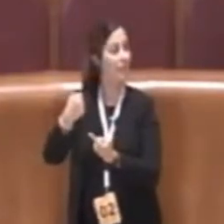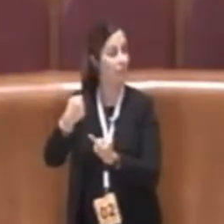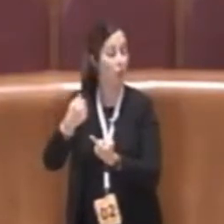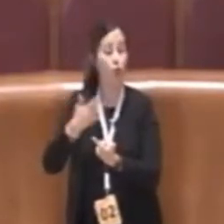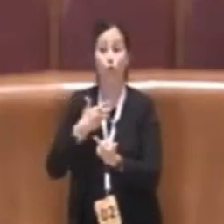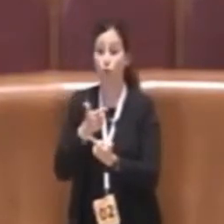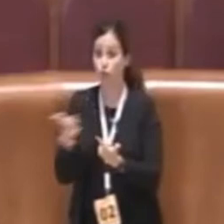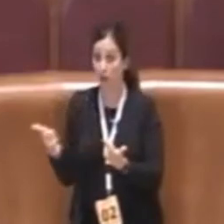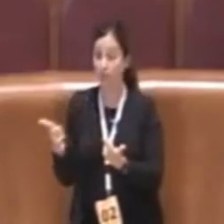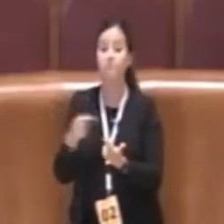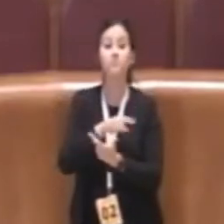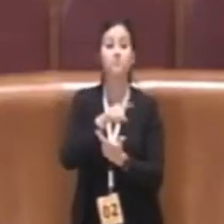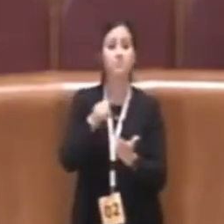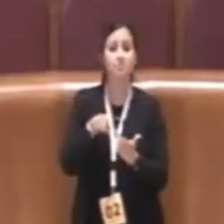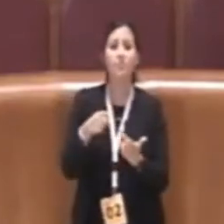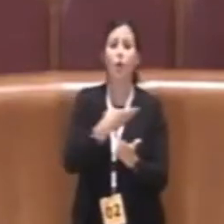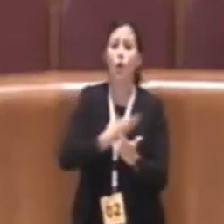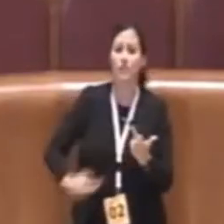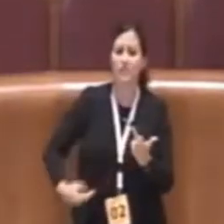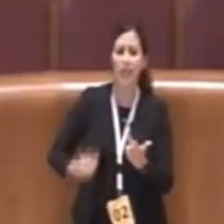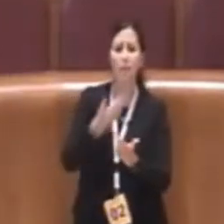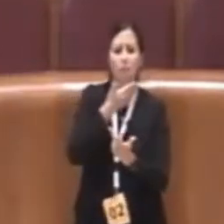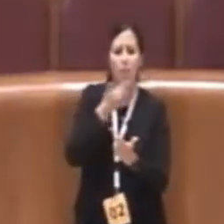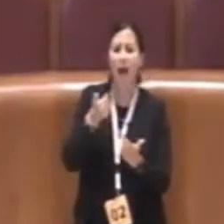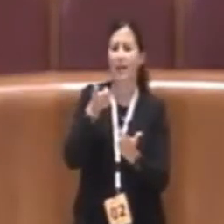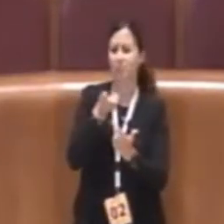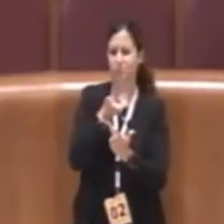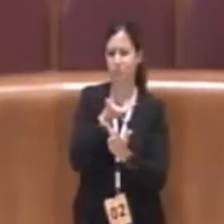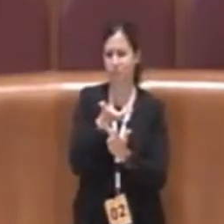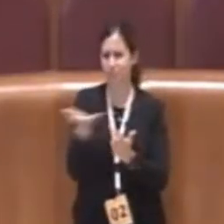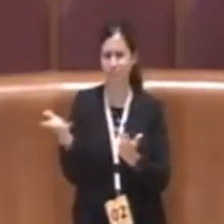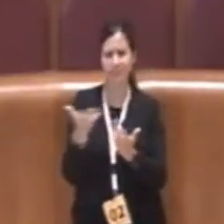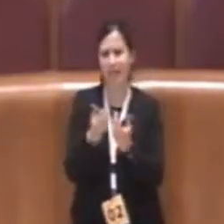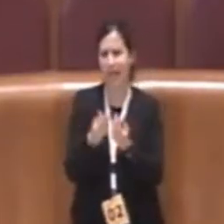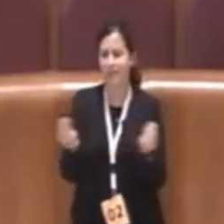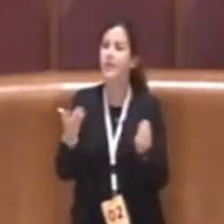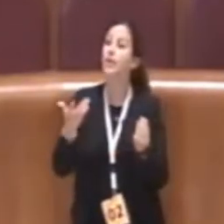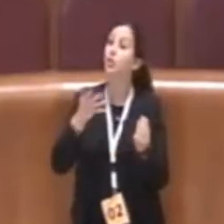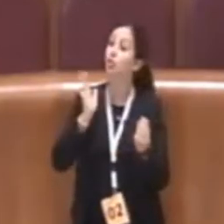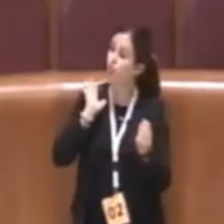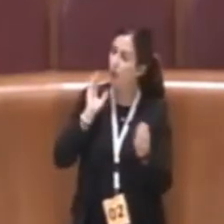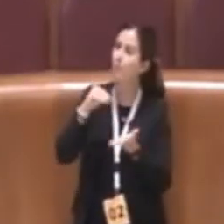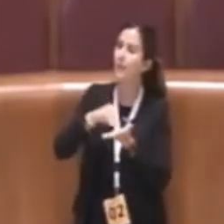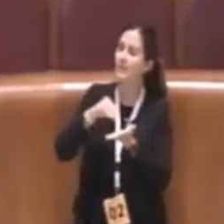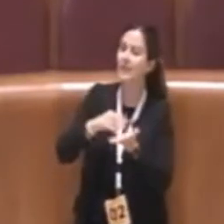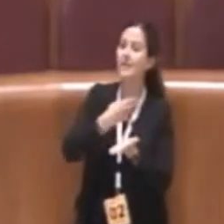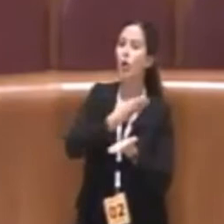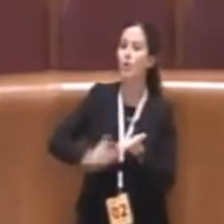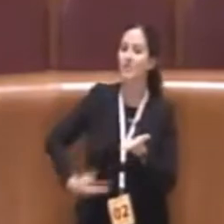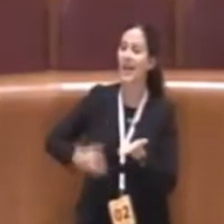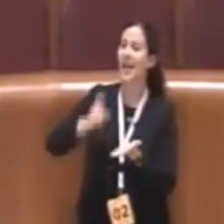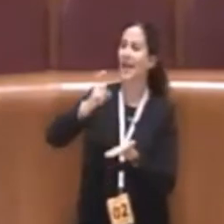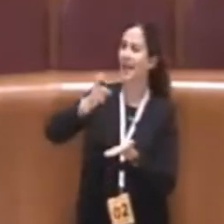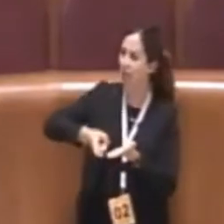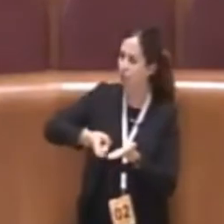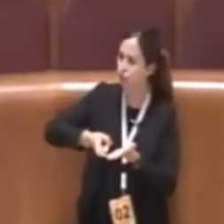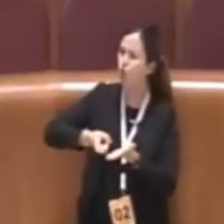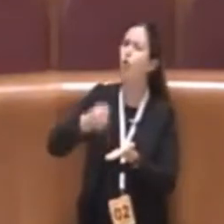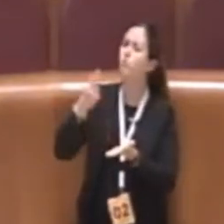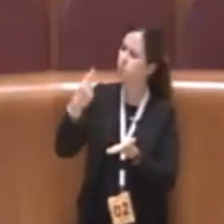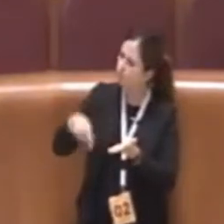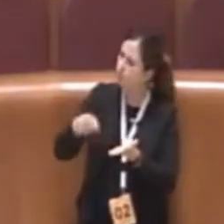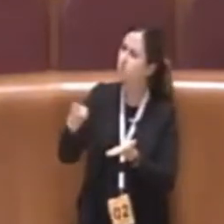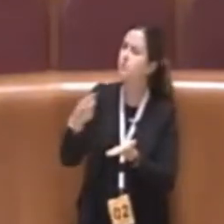consigliere Pelonzi che è membro di urbanistica c'era la consigliera Grancio che infatti ha fatto le sue osservazioni che sono state